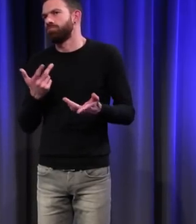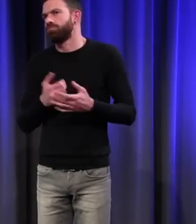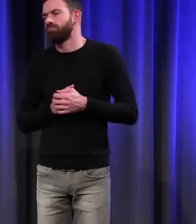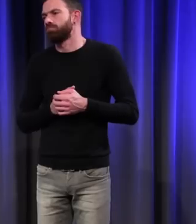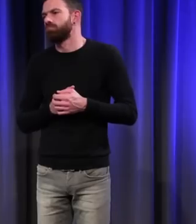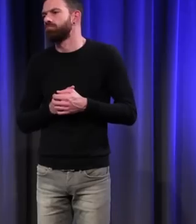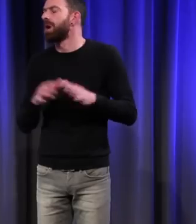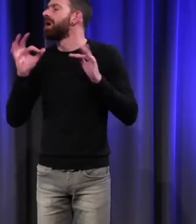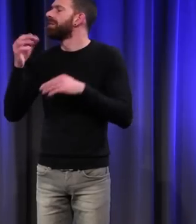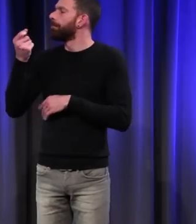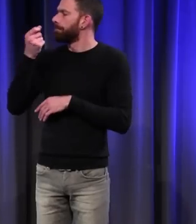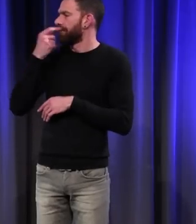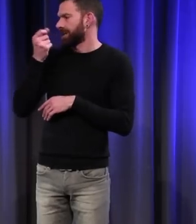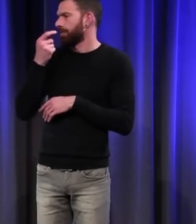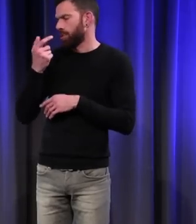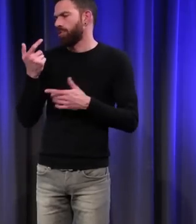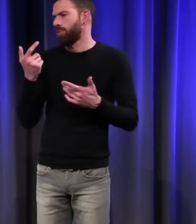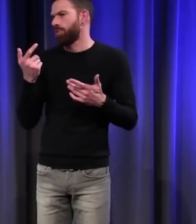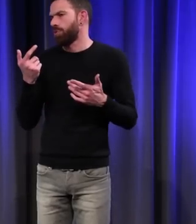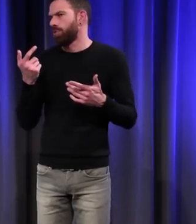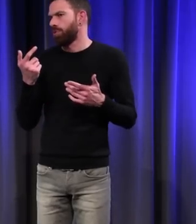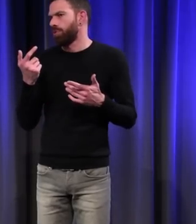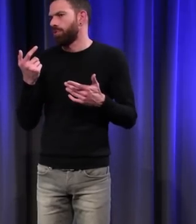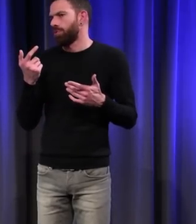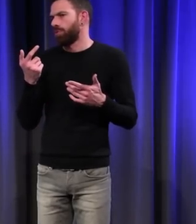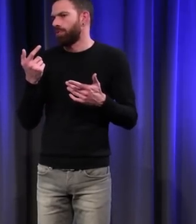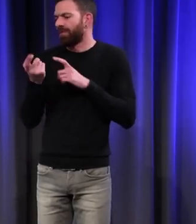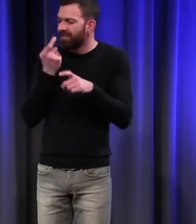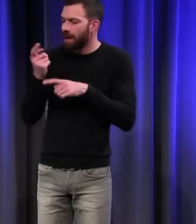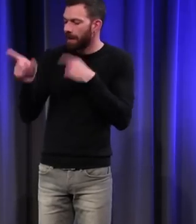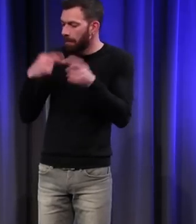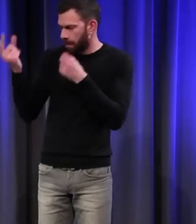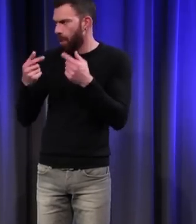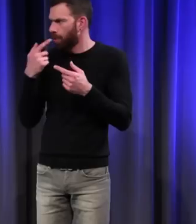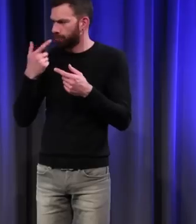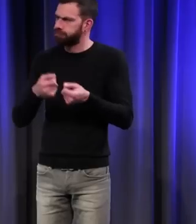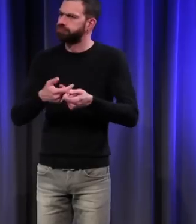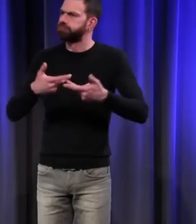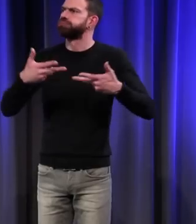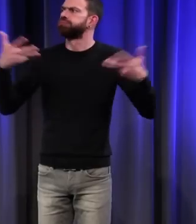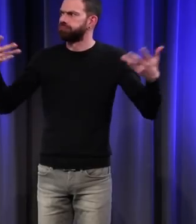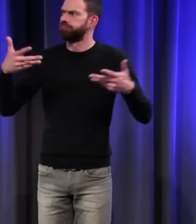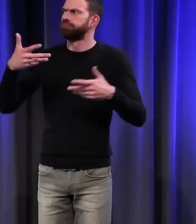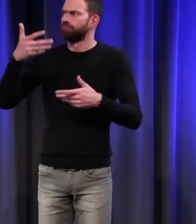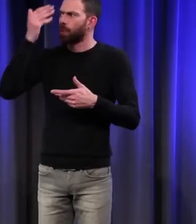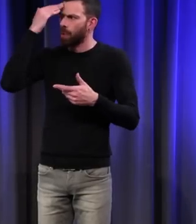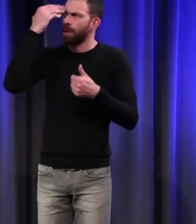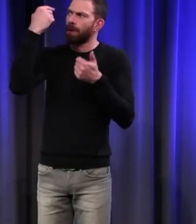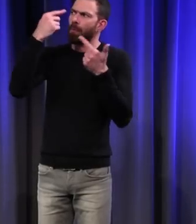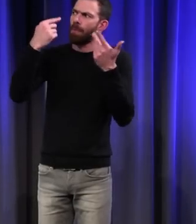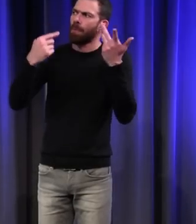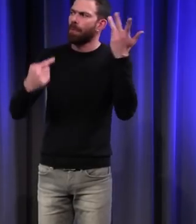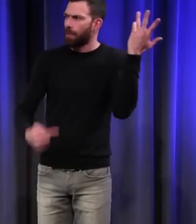La pharmacopée est déjà... La médecine à base de plantes est déjà très développée. On connaît beaucoup de choses. Les vertus,